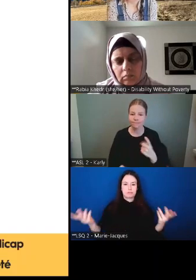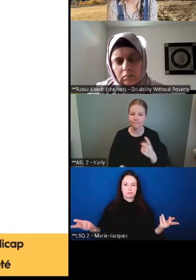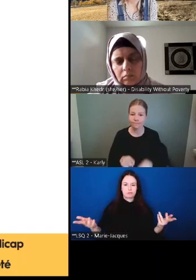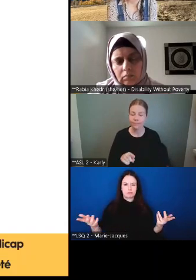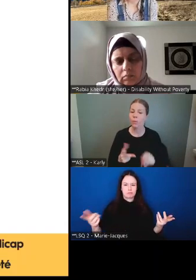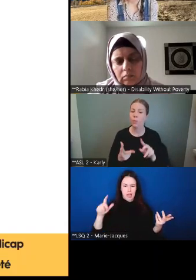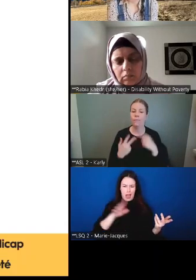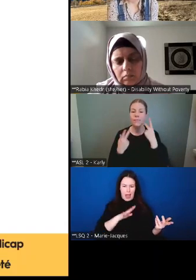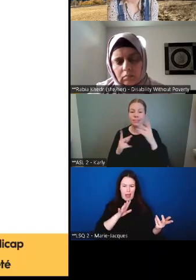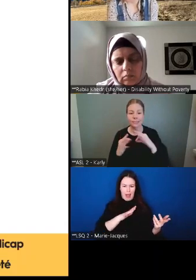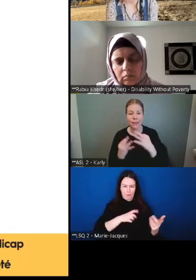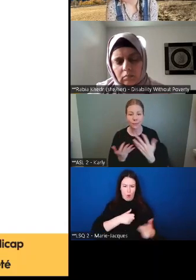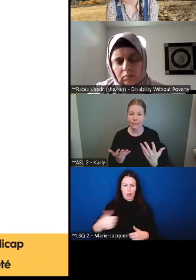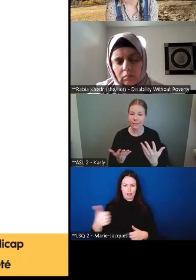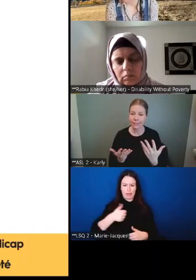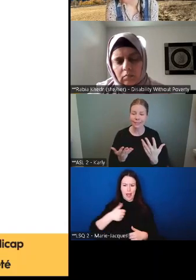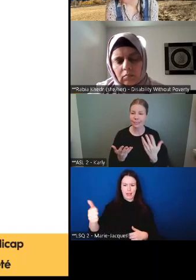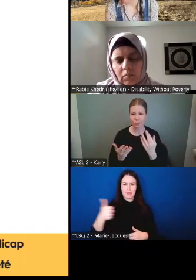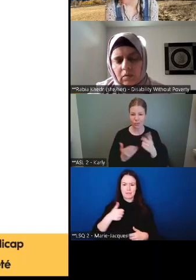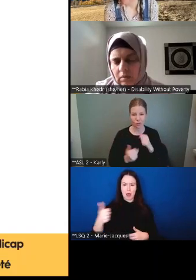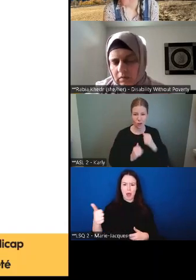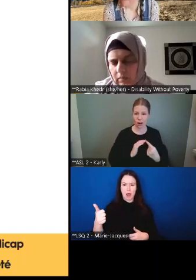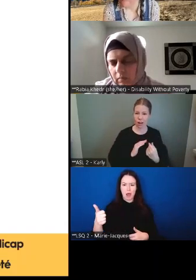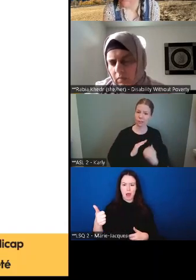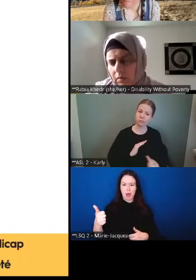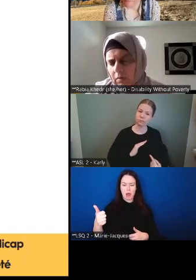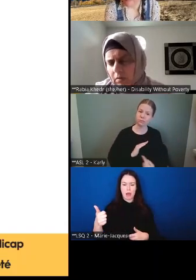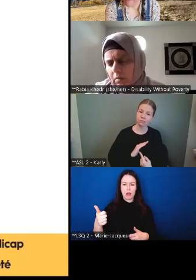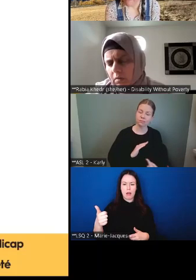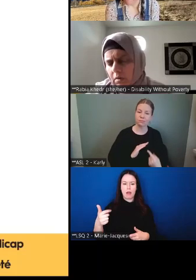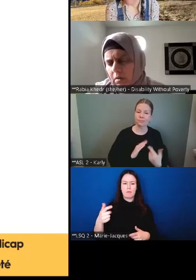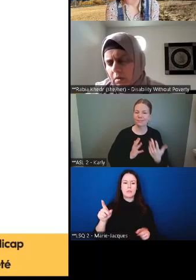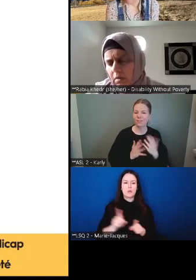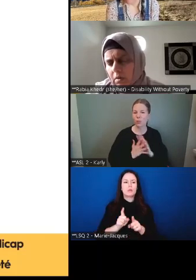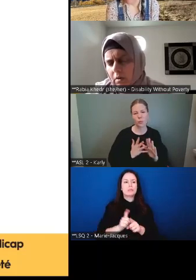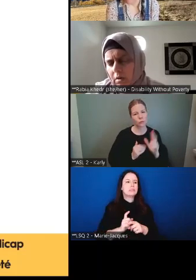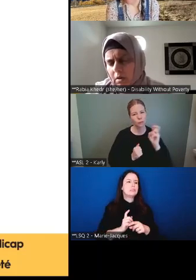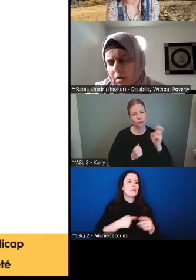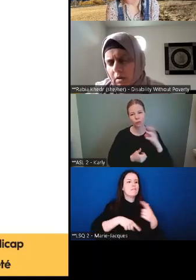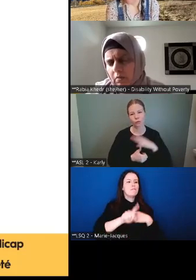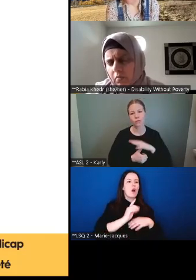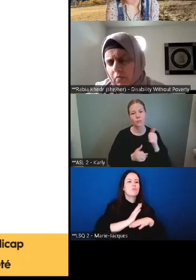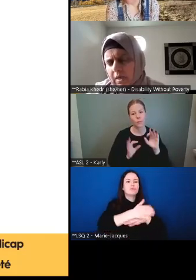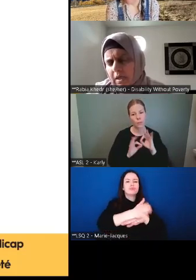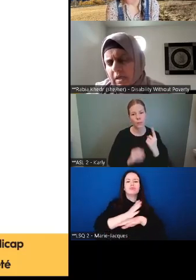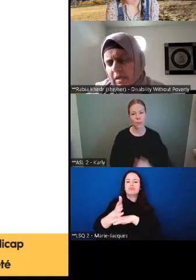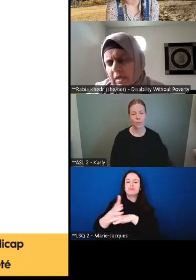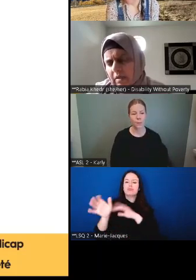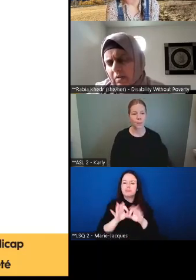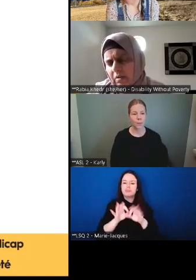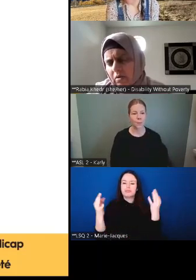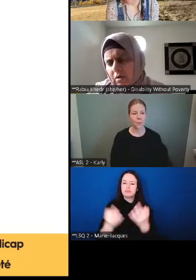accès aux membres de leur famille afin de ne pas vivre de façon isolée. Rabia,